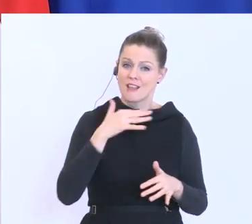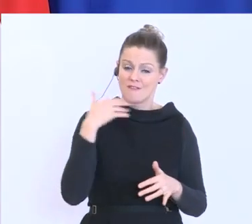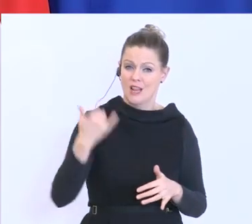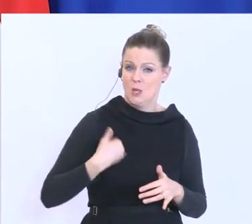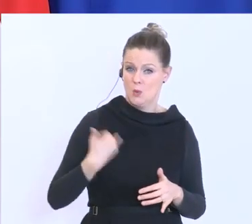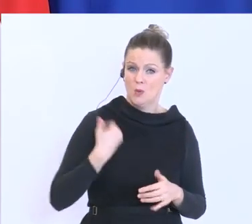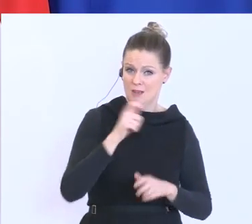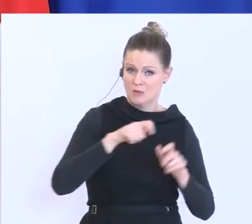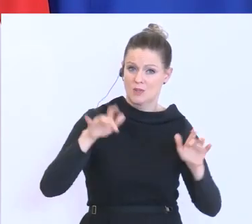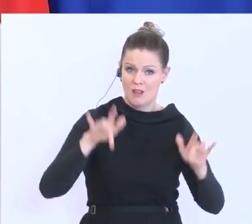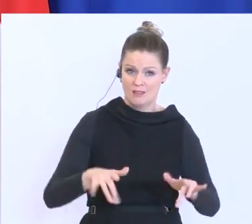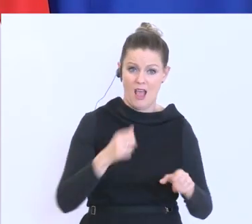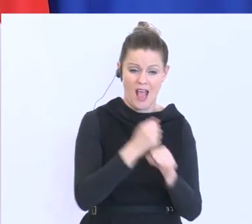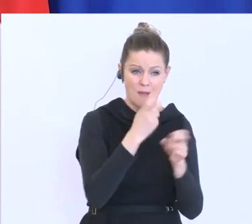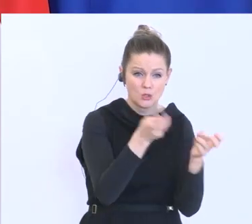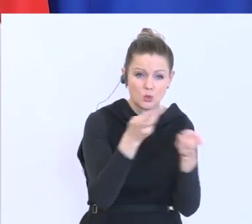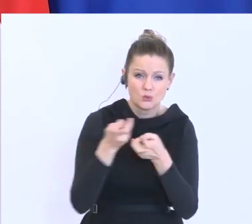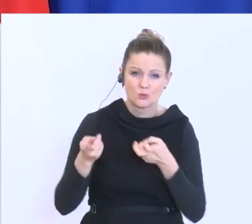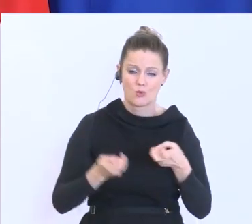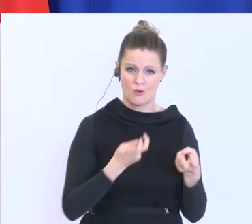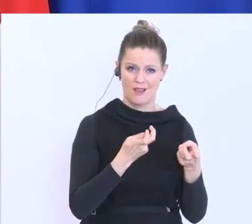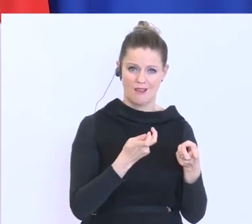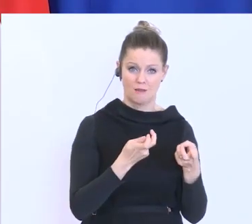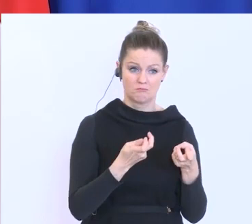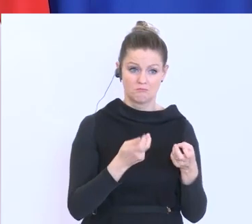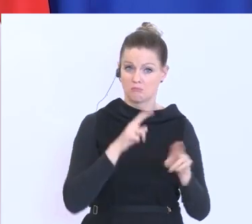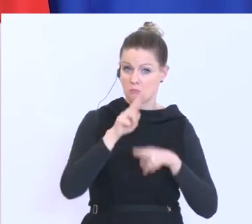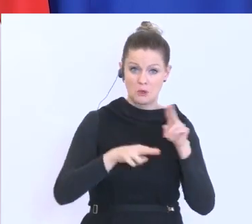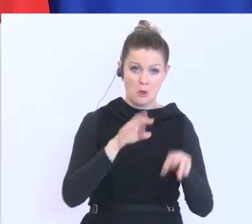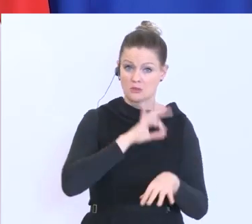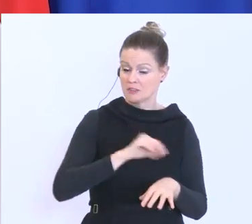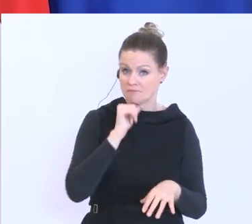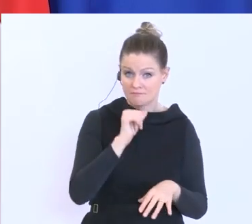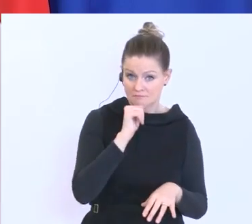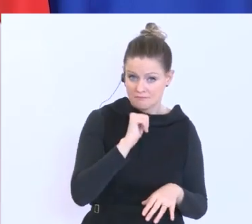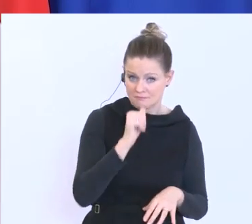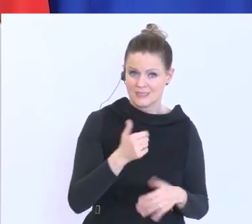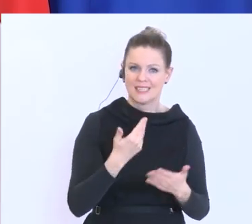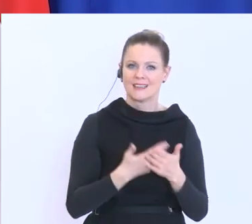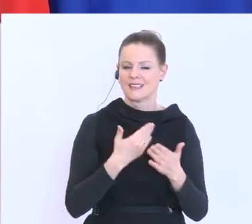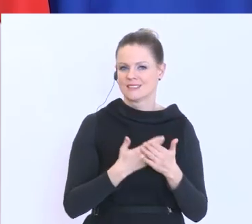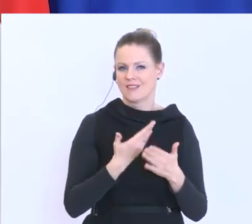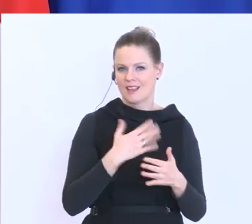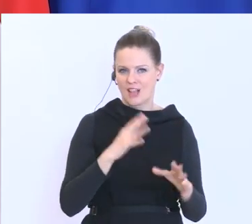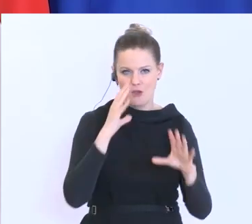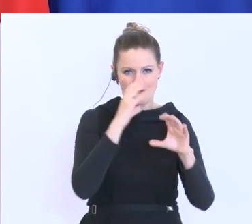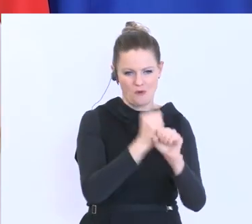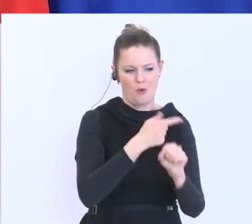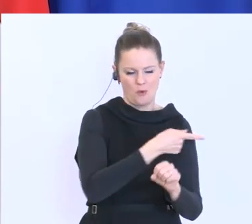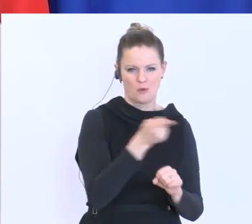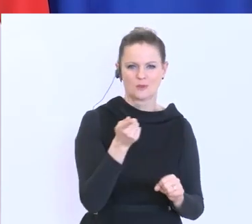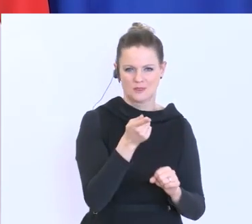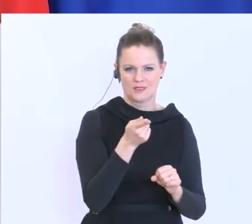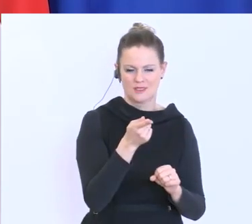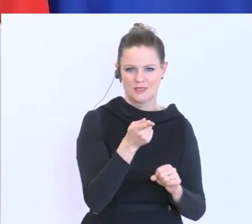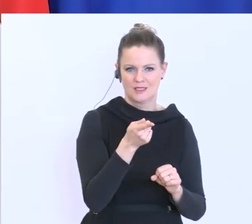arbeitssuchend sind, die auch keine Betreuungspflichten haben. Und der Appell geht in erster Linie an die und dann